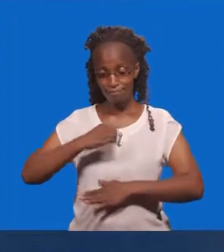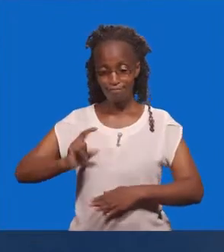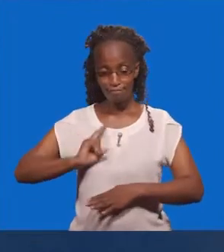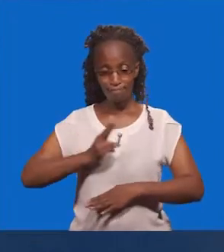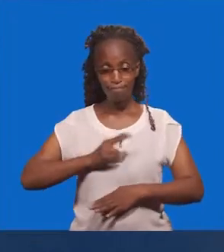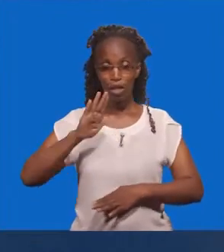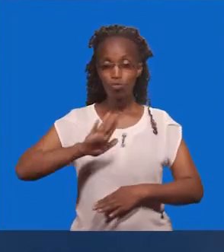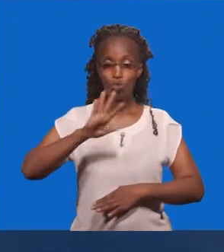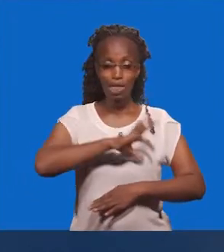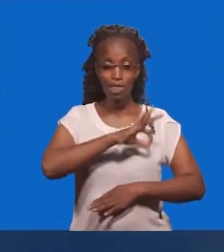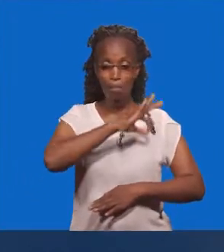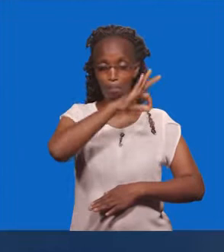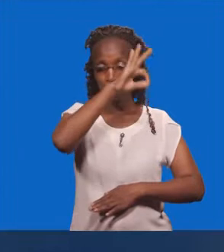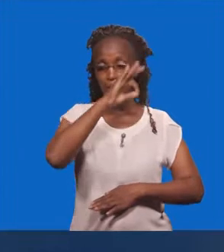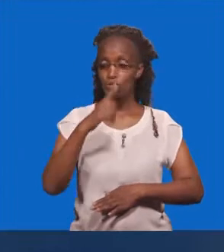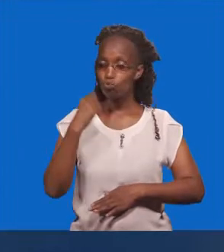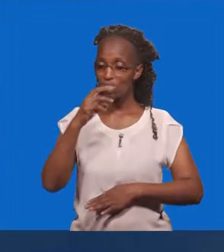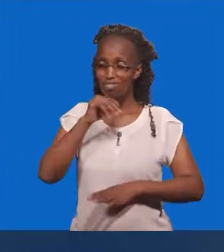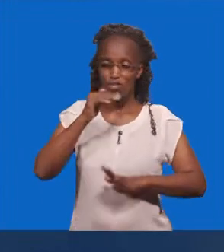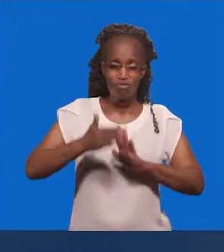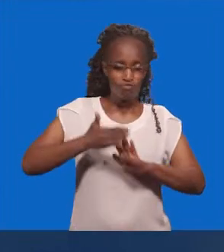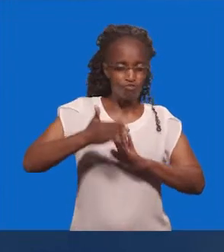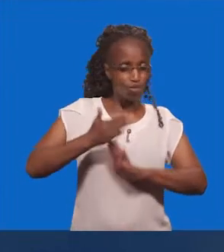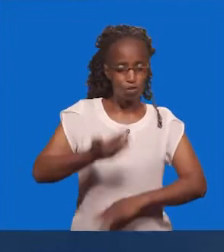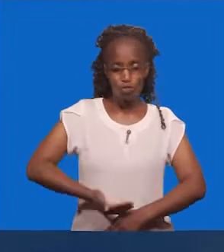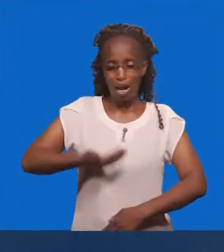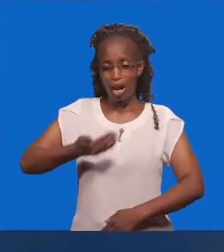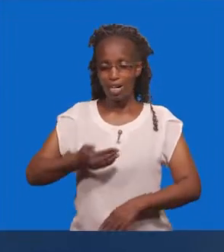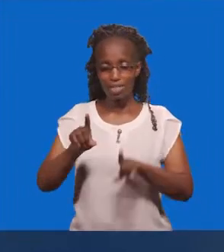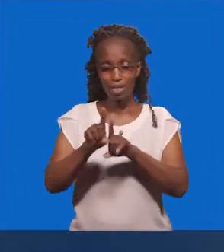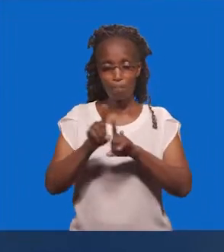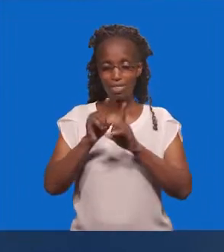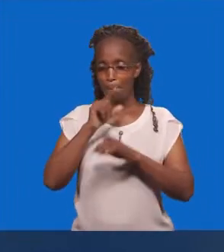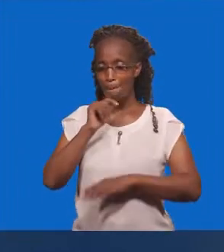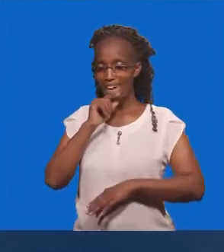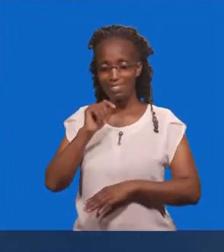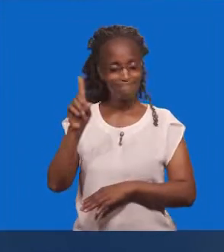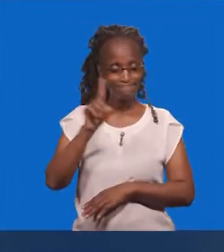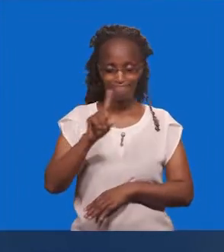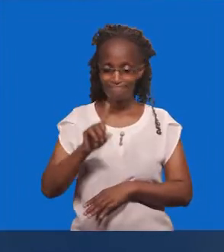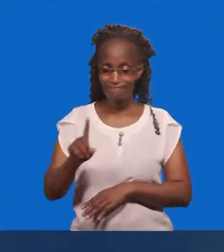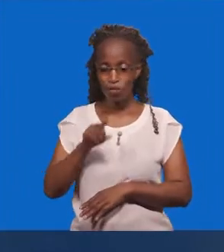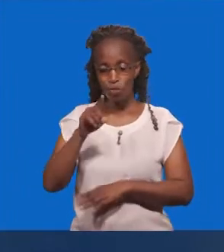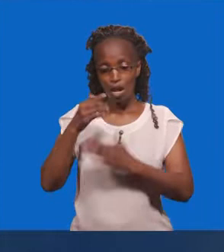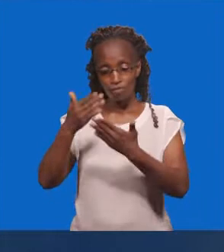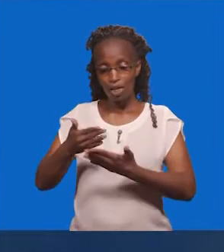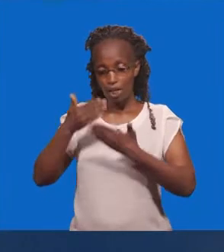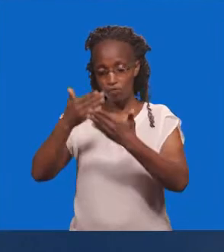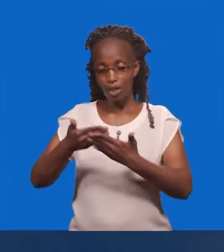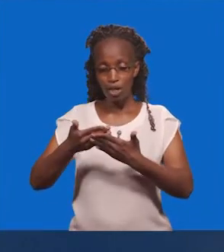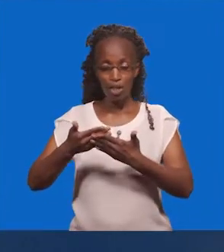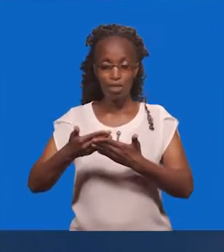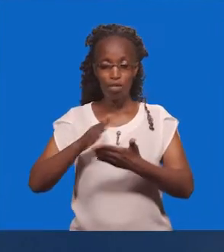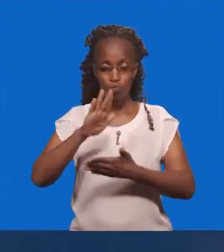mutakatifu Ambaye sio mwepesi kama sisi mbinandamu Na uliweza kutubariki na ye Hili ya kaweze kuwa